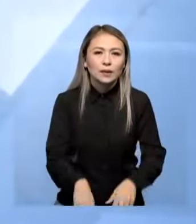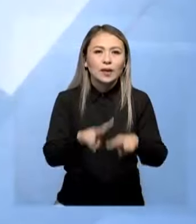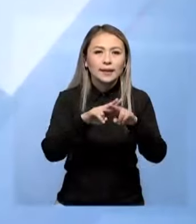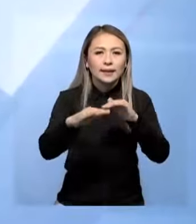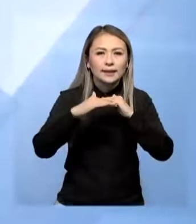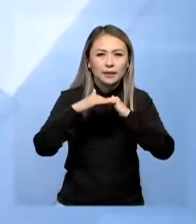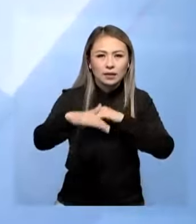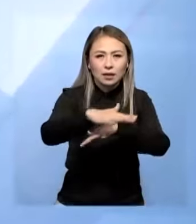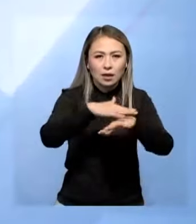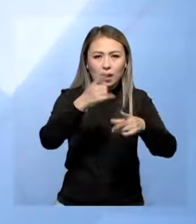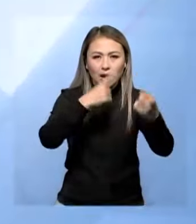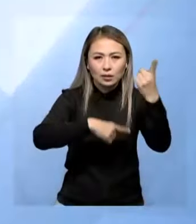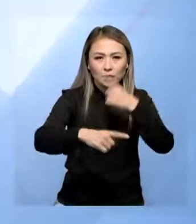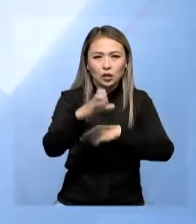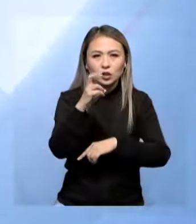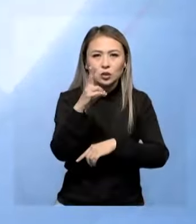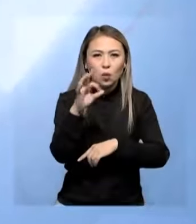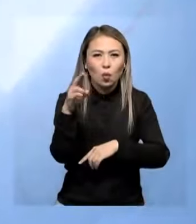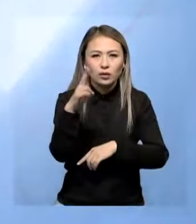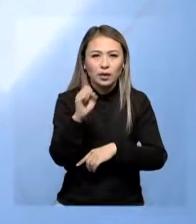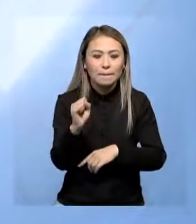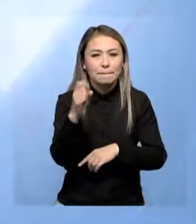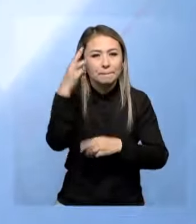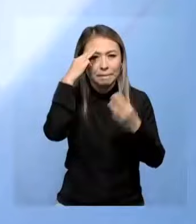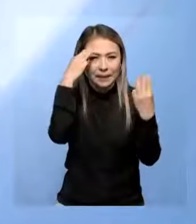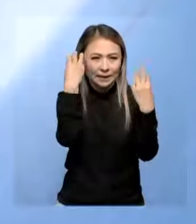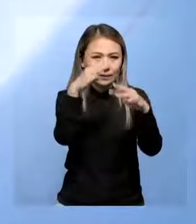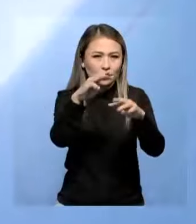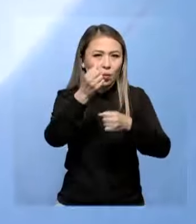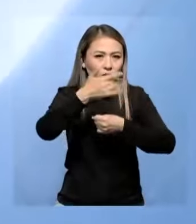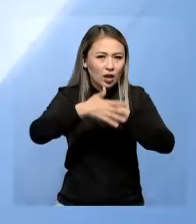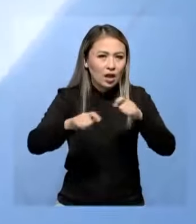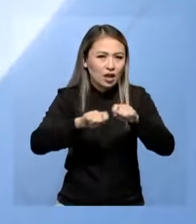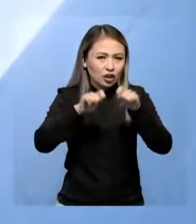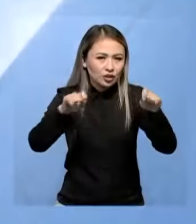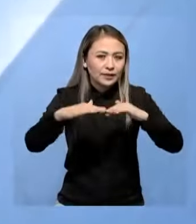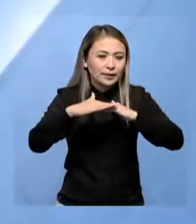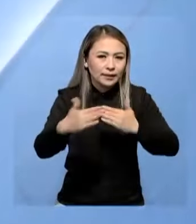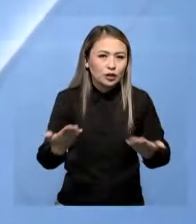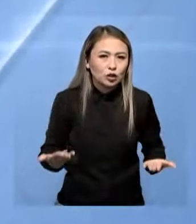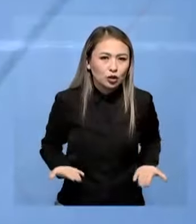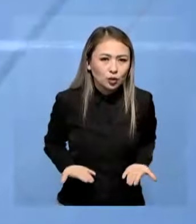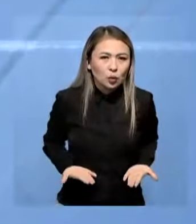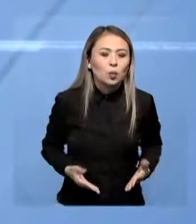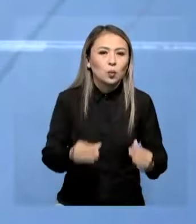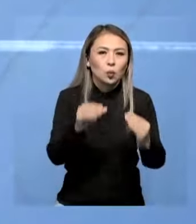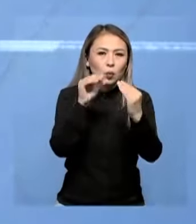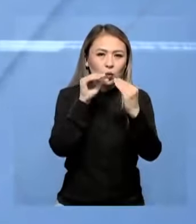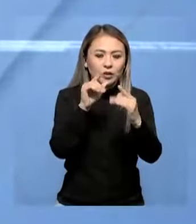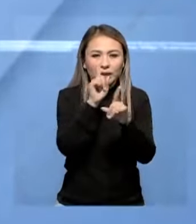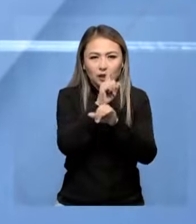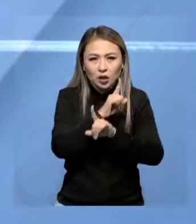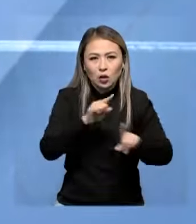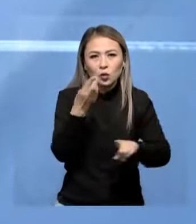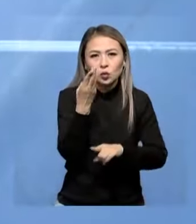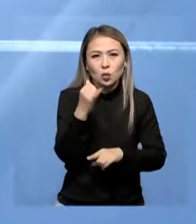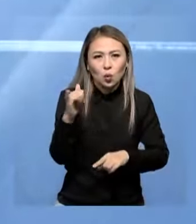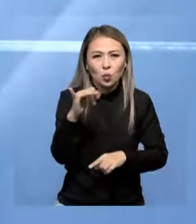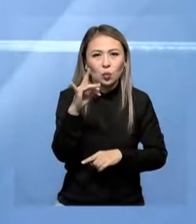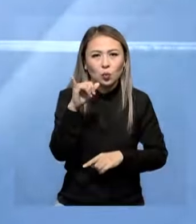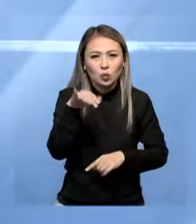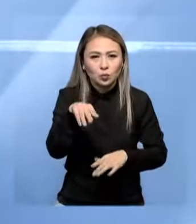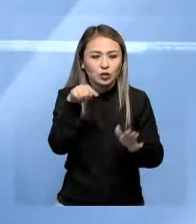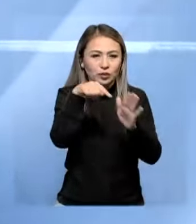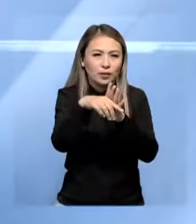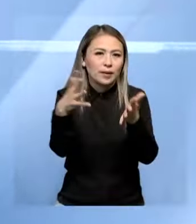Астанада ел нарығына қайты оралған шқода бір еңнің дейлерлік орталыға ашылды. Енді тұрғындар отандық көліктерді ерекше